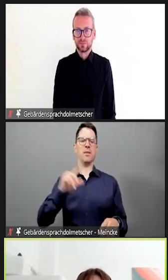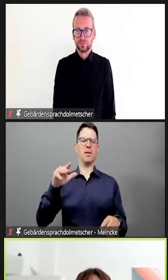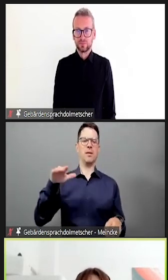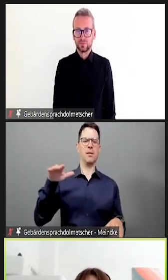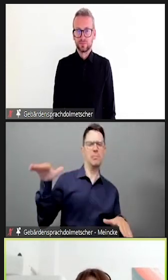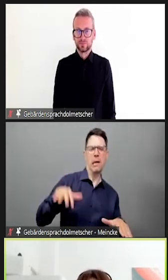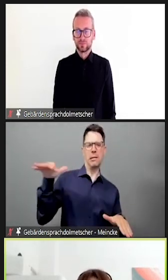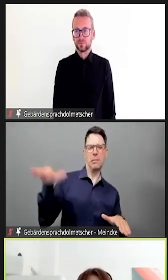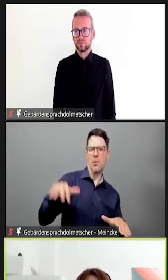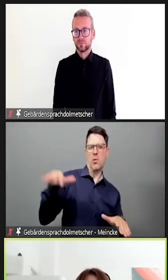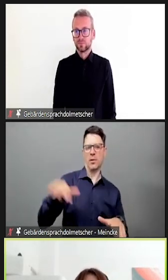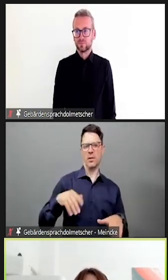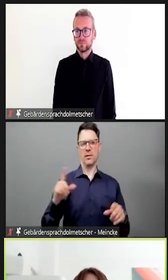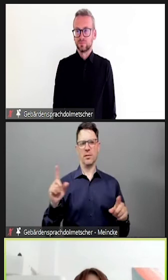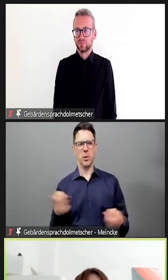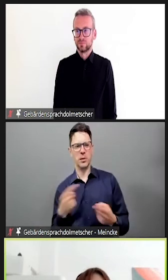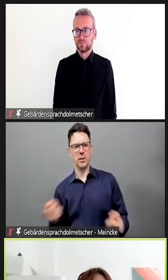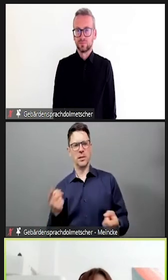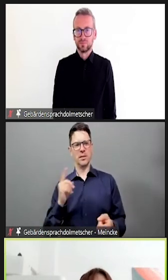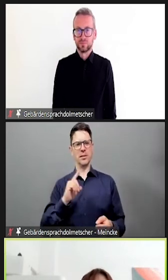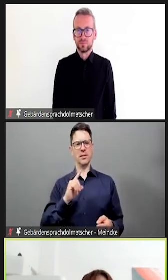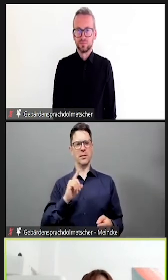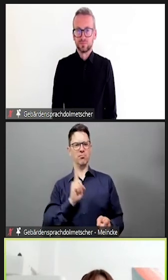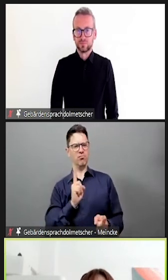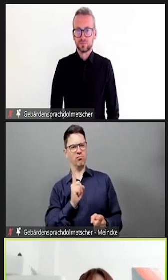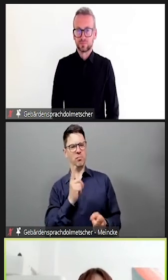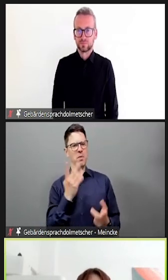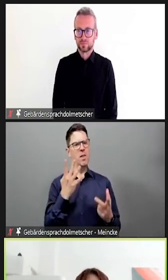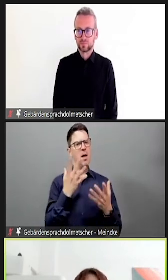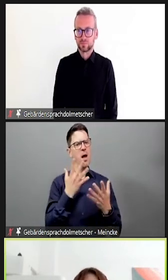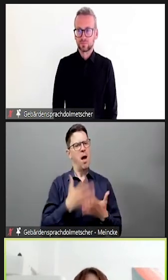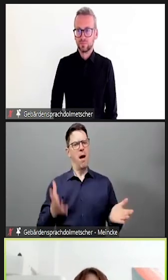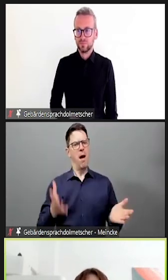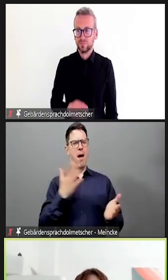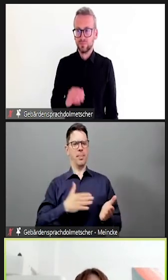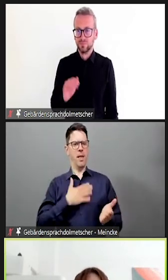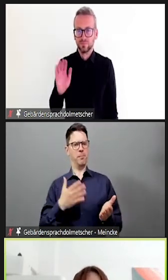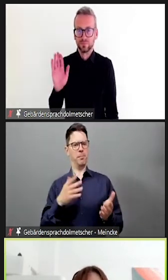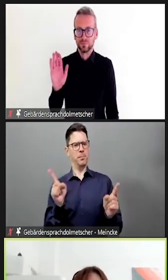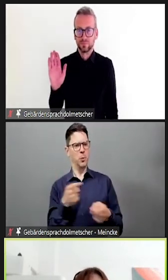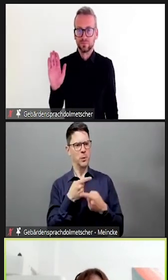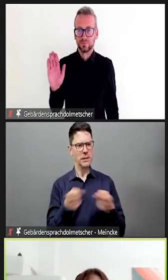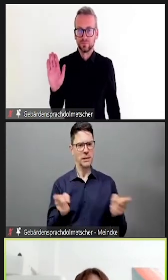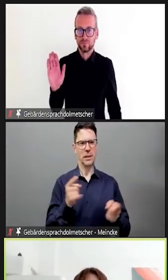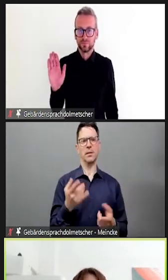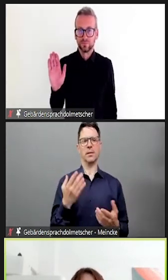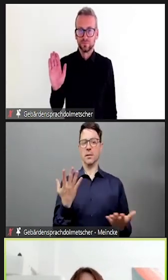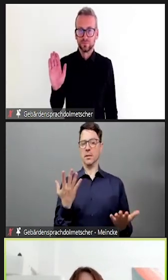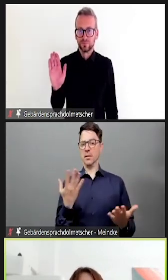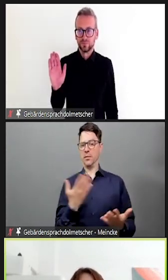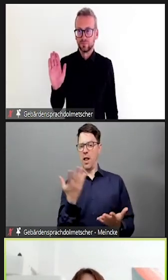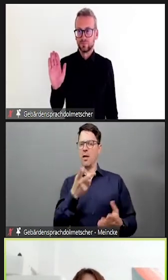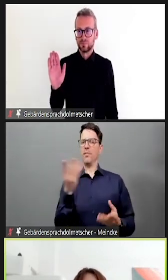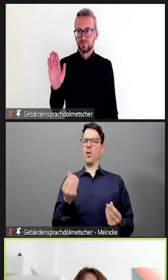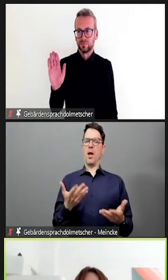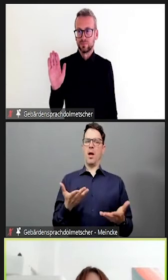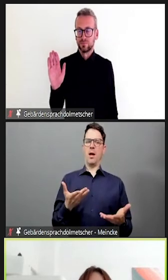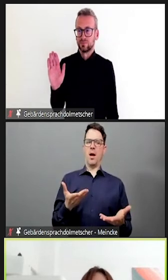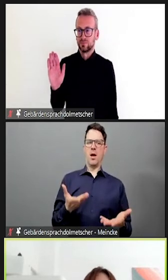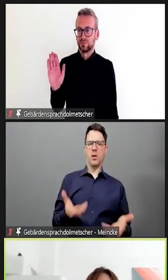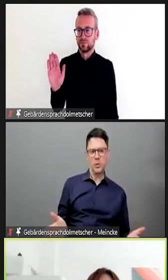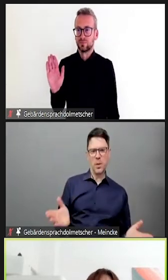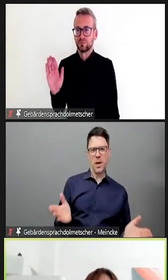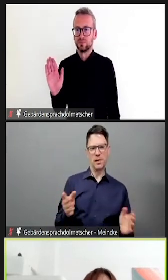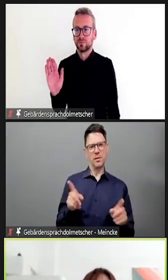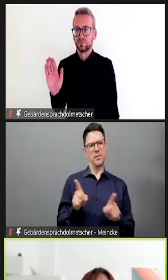Videobildschirm. Oder zu Weihnachten vielleicht mal ein Weihnachtslied. Finden eigentlich meistens alle ganz gut. Was natürlich auch geht,